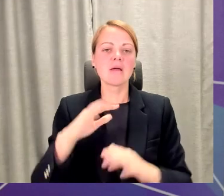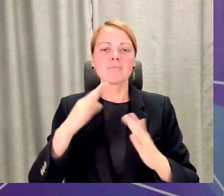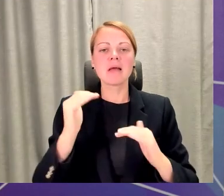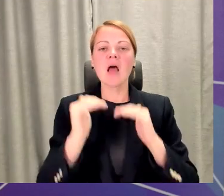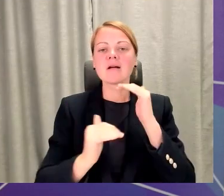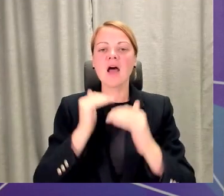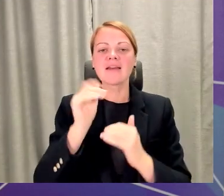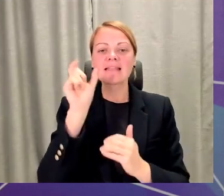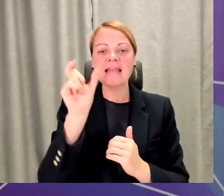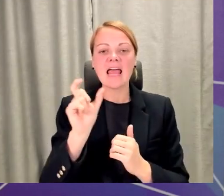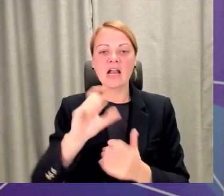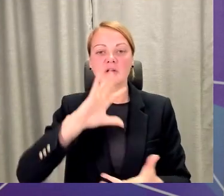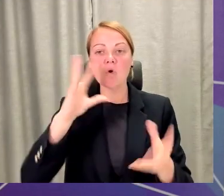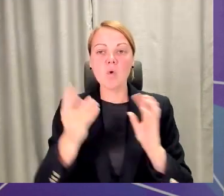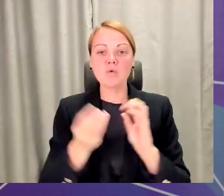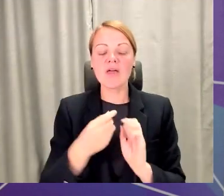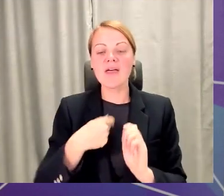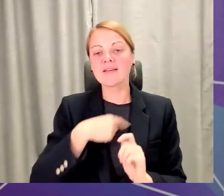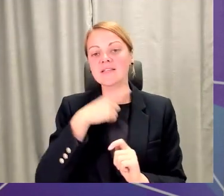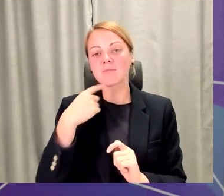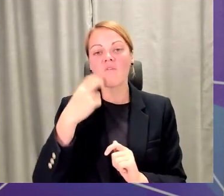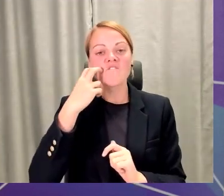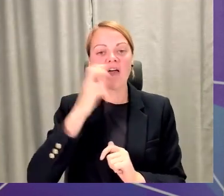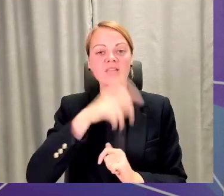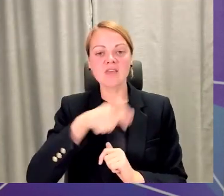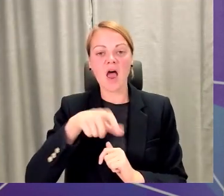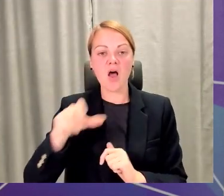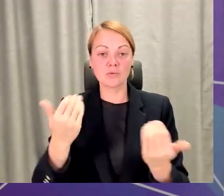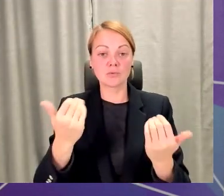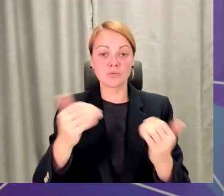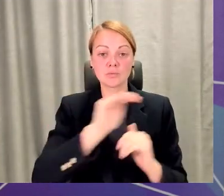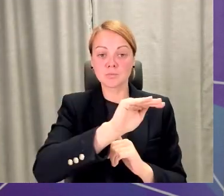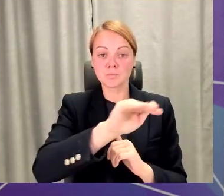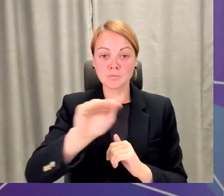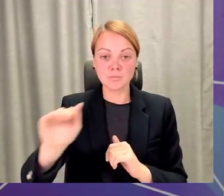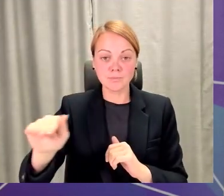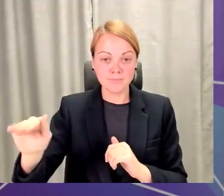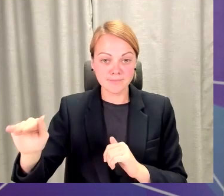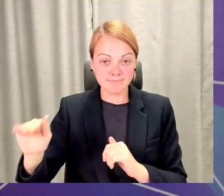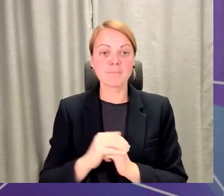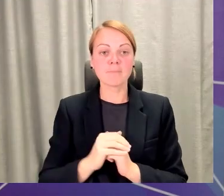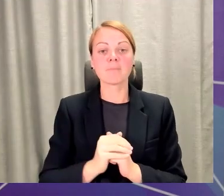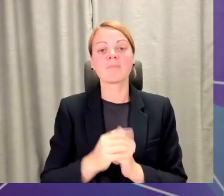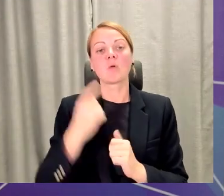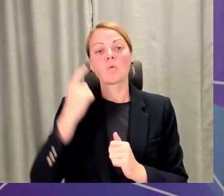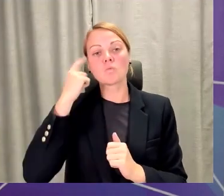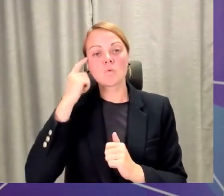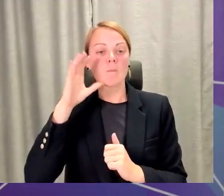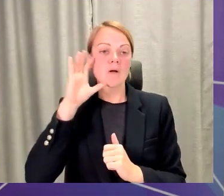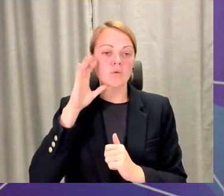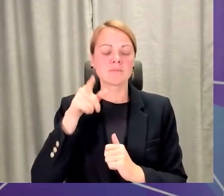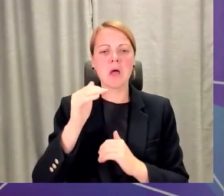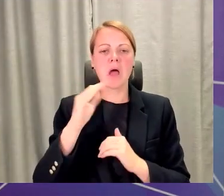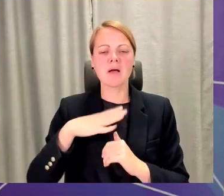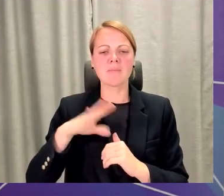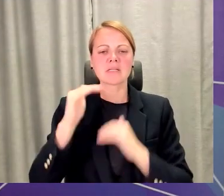uzrunāt vecākus, tieši tos, kas šobrīd klausās un kuri domā, kāpēc karjeras nedēļā mēs runājam par mūžas glītības